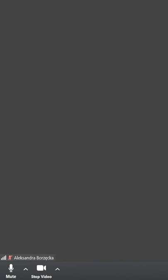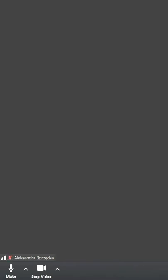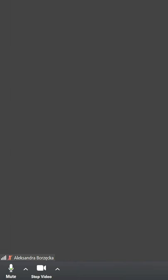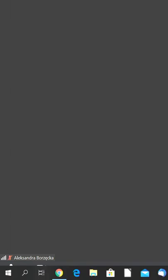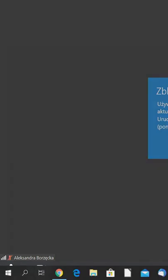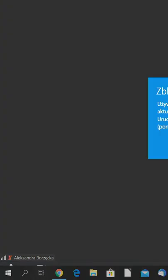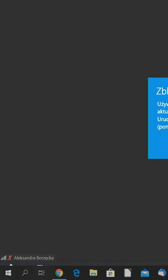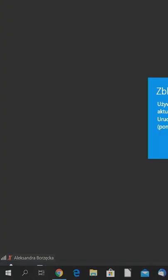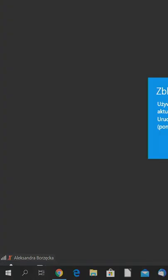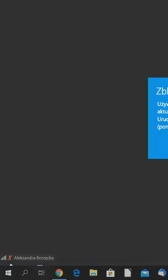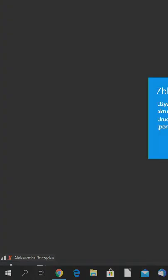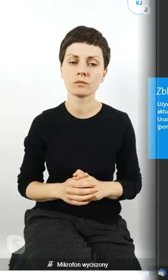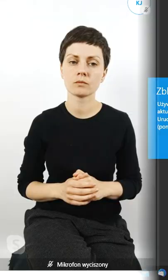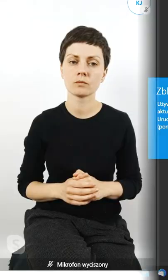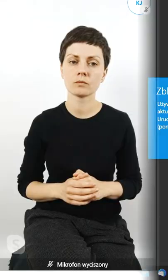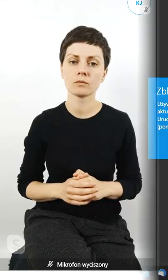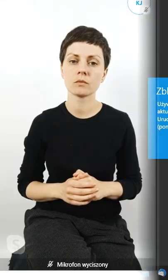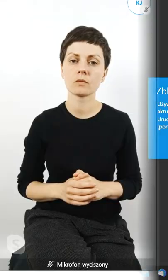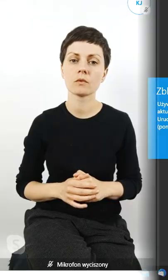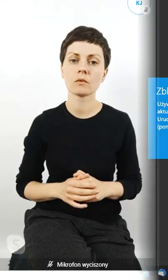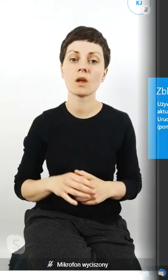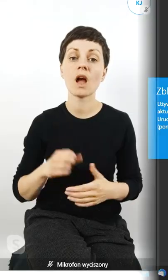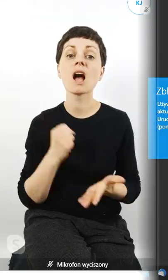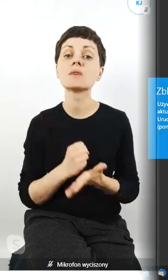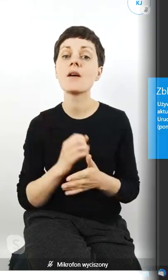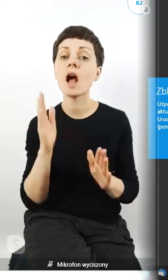no a sprawy klimatyczne